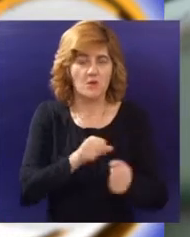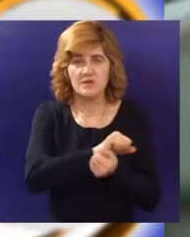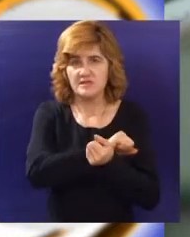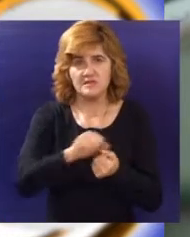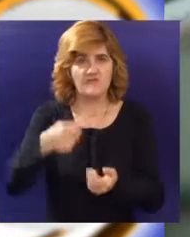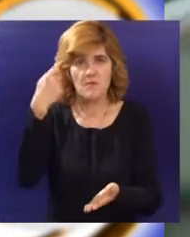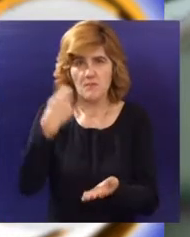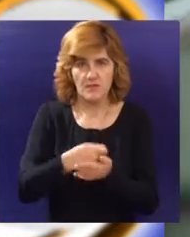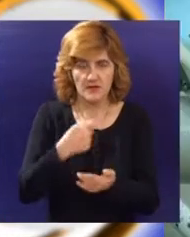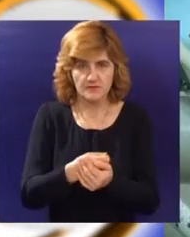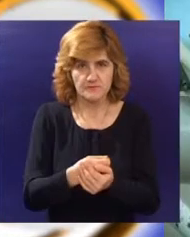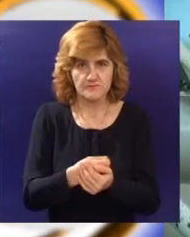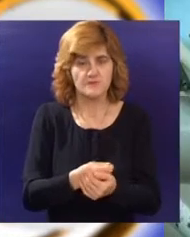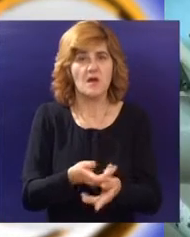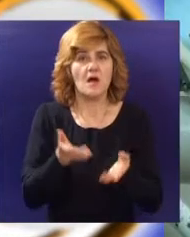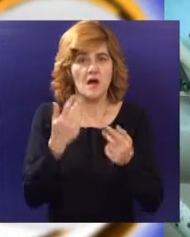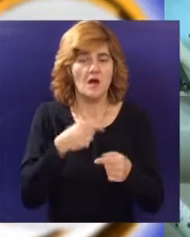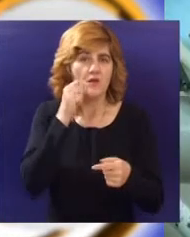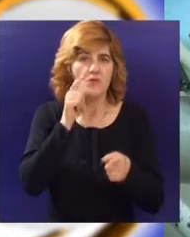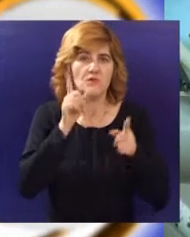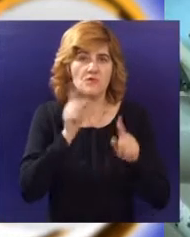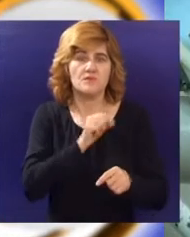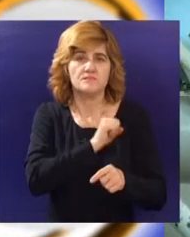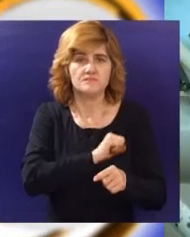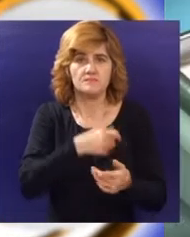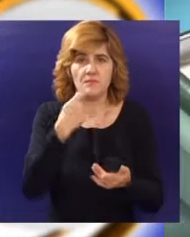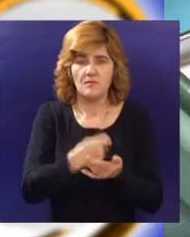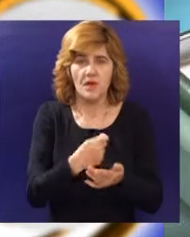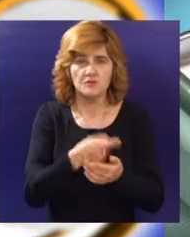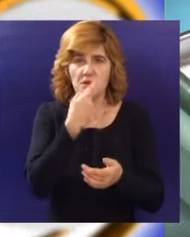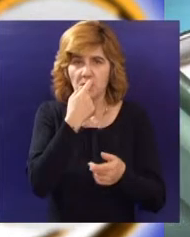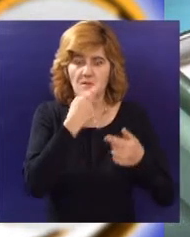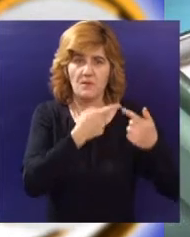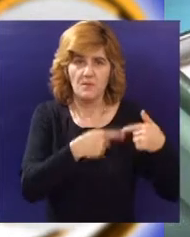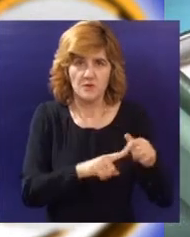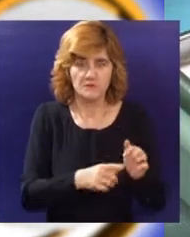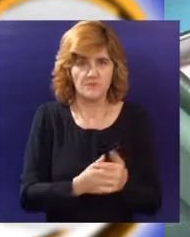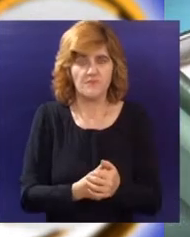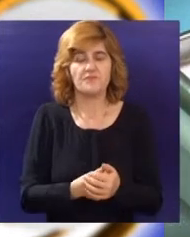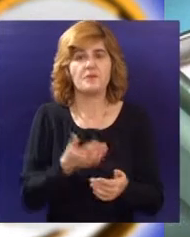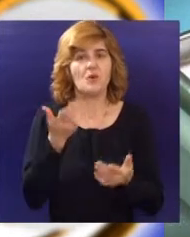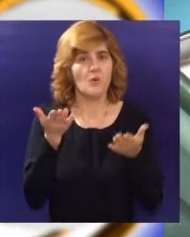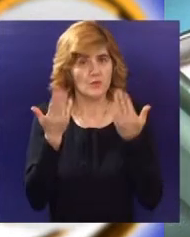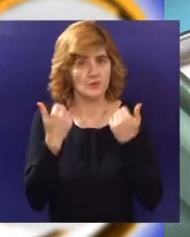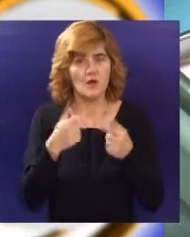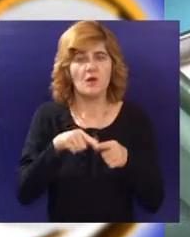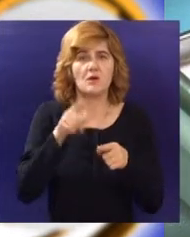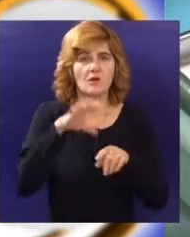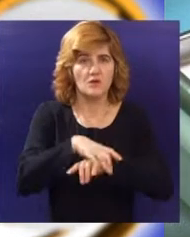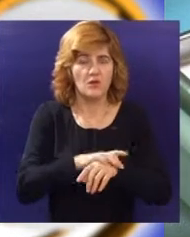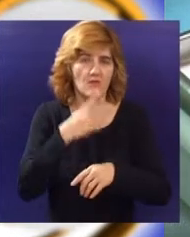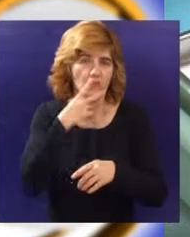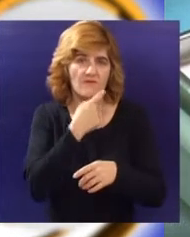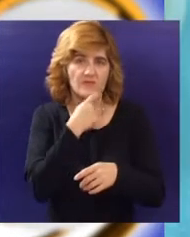godinu dana situacija se popravlja. Čekaonice su opet pune, jer se po rečima stomatologa poboljšao kvalitet zaštite. Ukoliko stomatolog ne